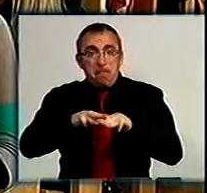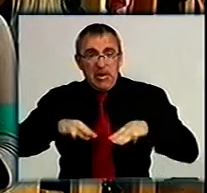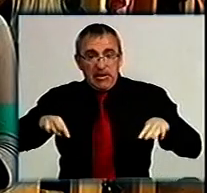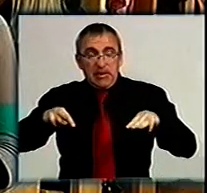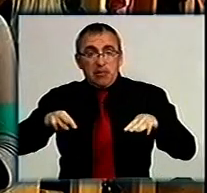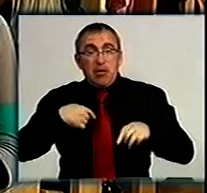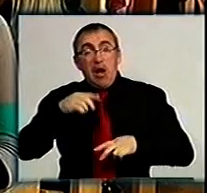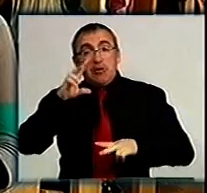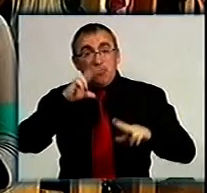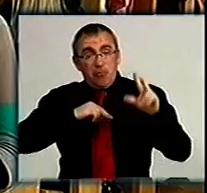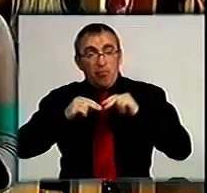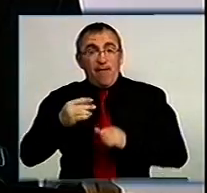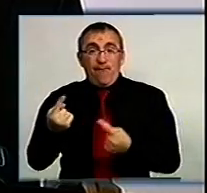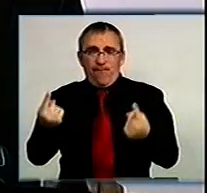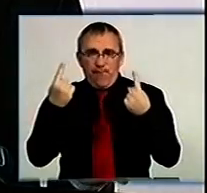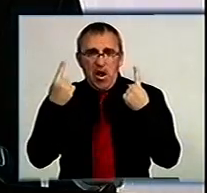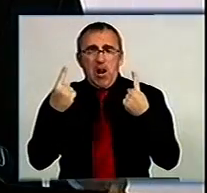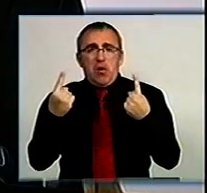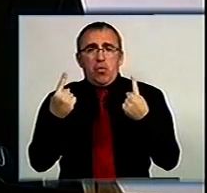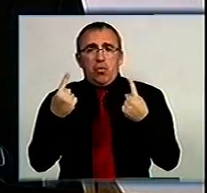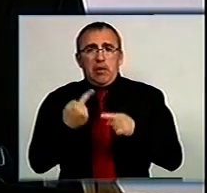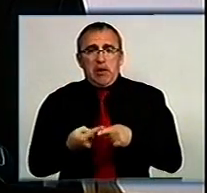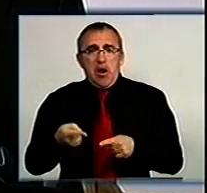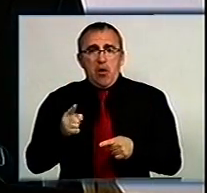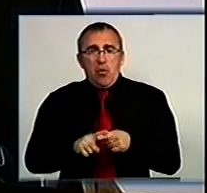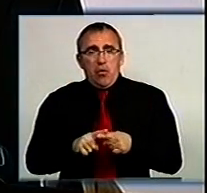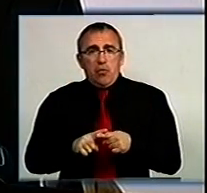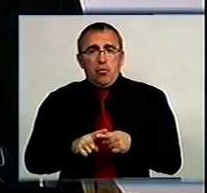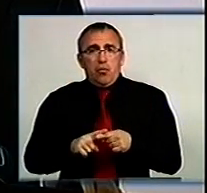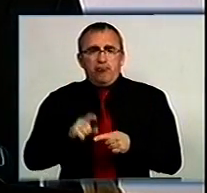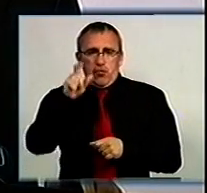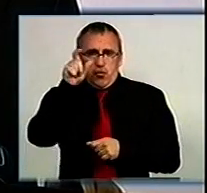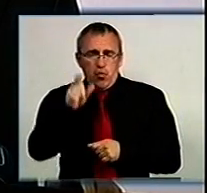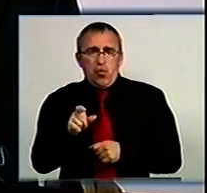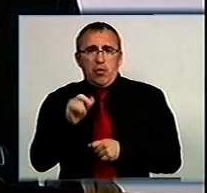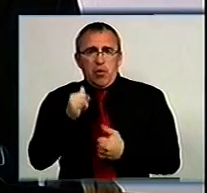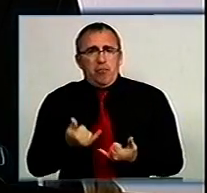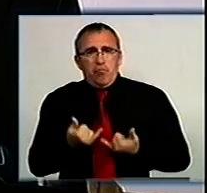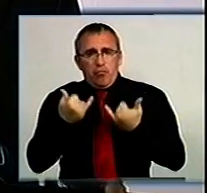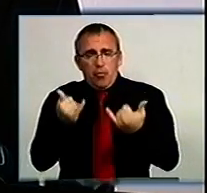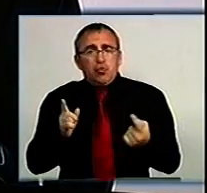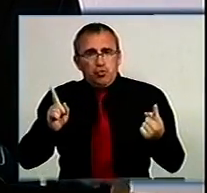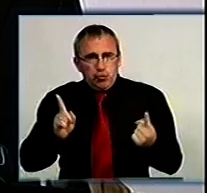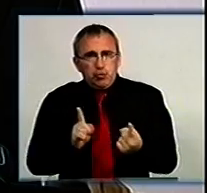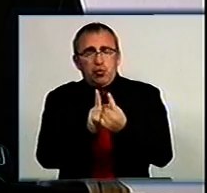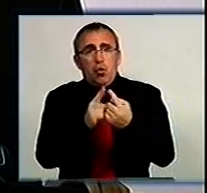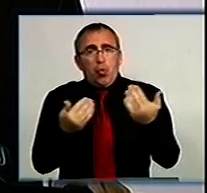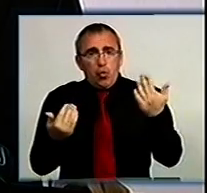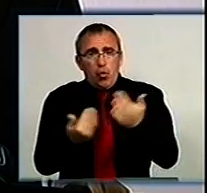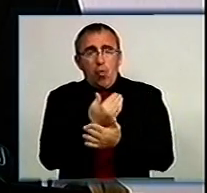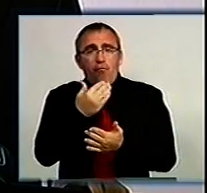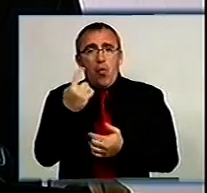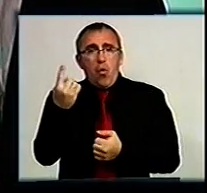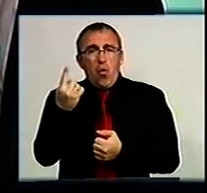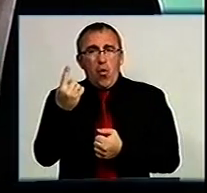сподіваюся, що ви великою такою людяністю і великою повагою зустрінете нового голову